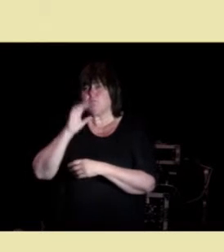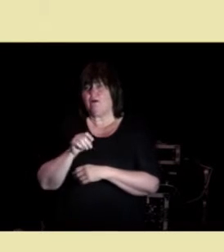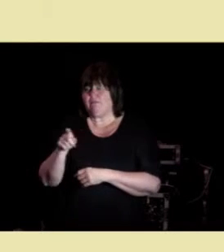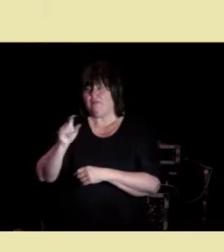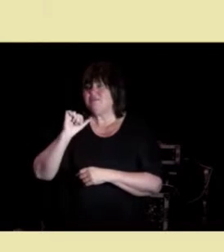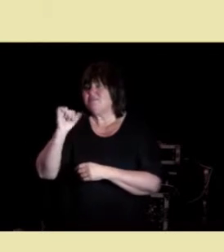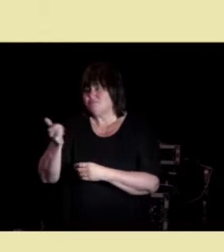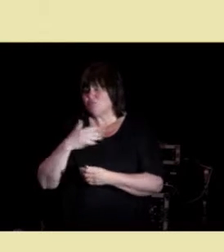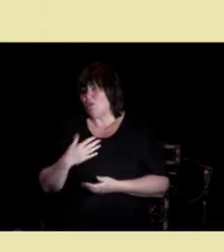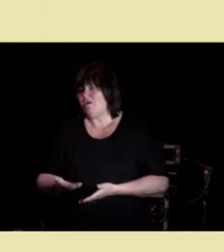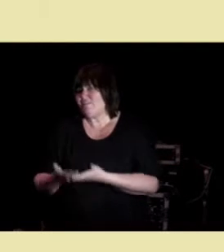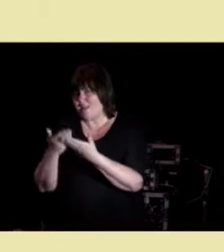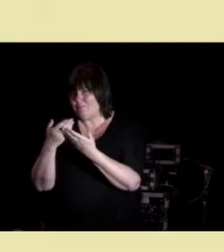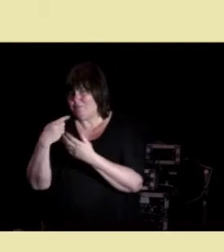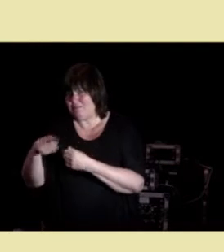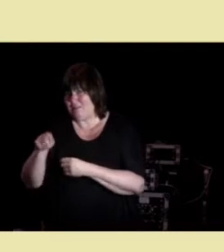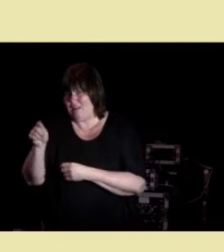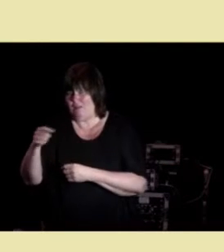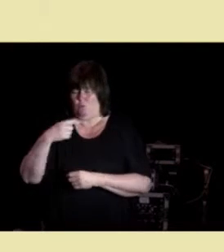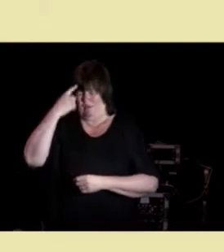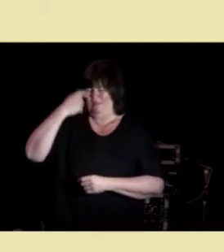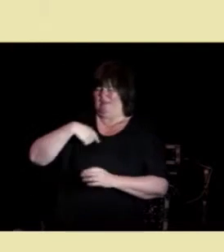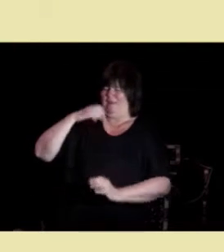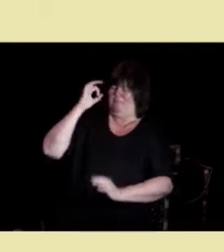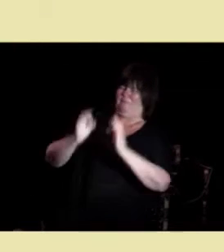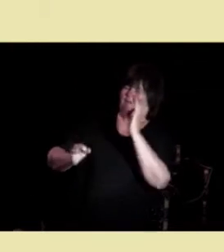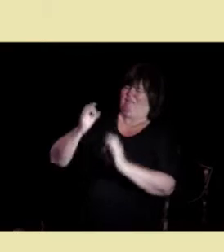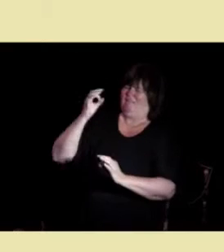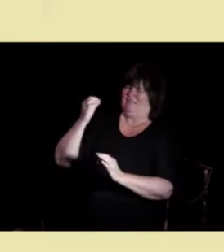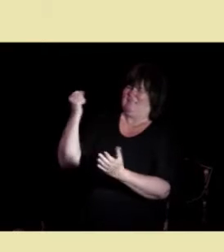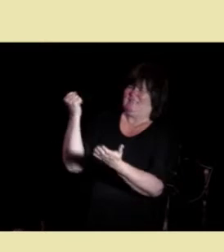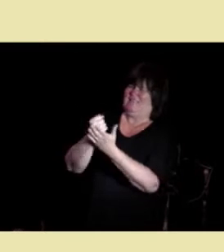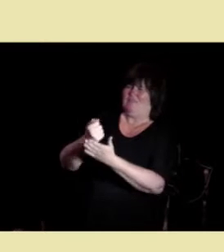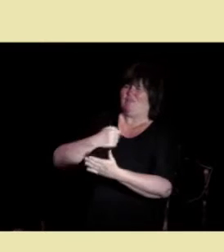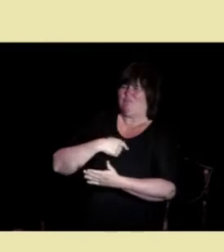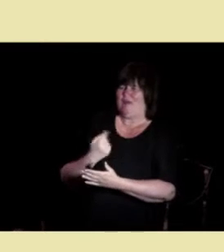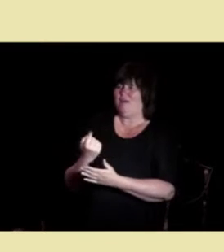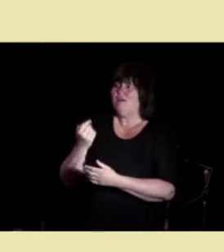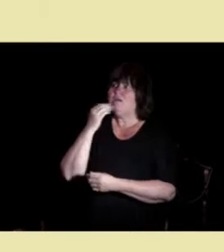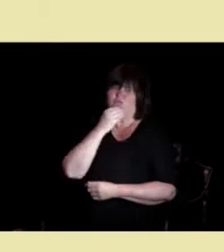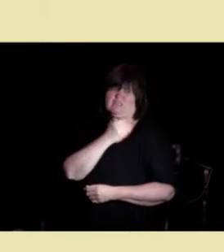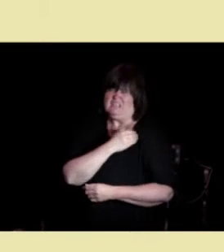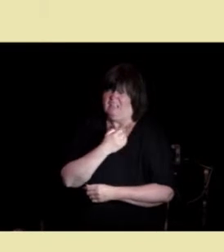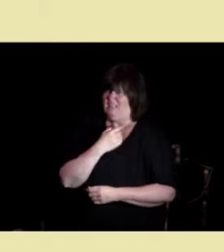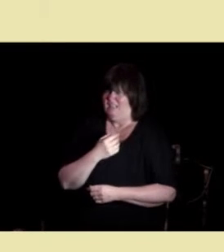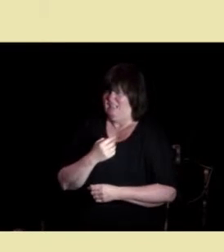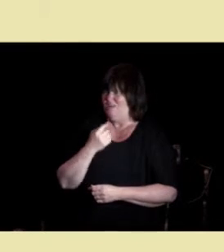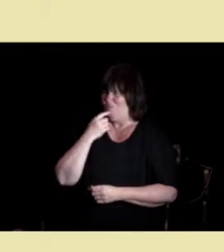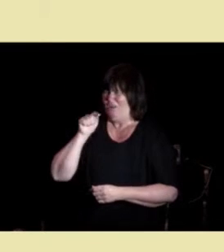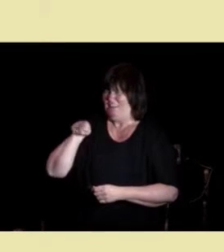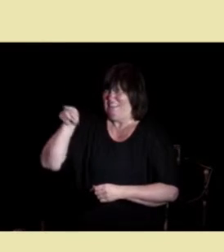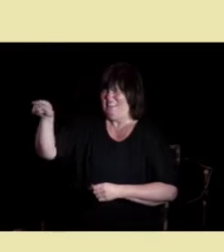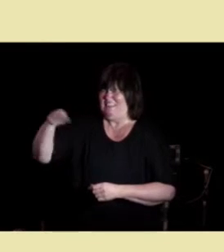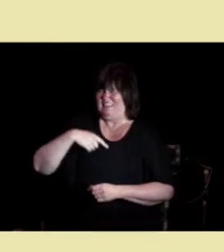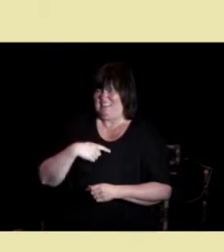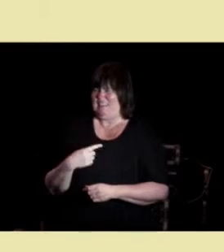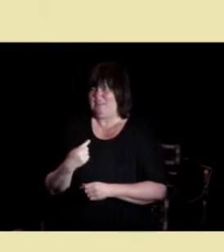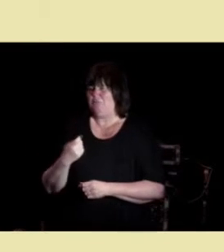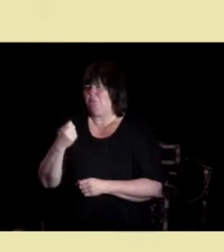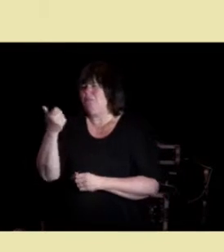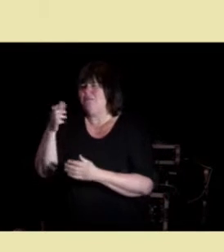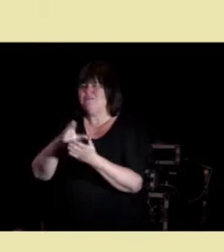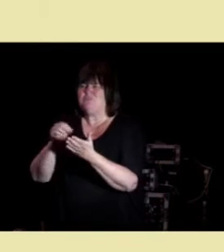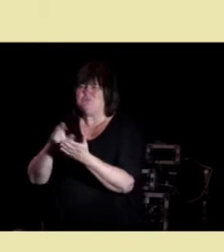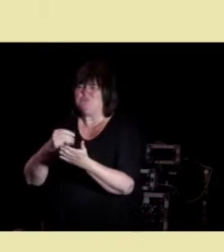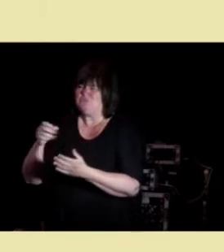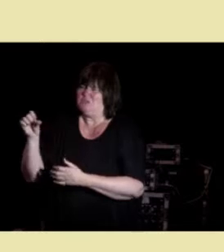hjelp med det. Og jeg tenkte, «Perfekt stilling for meg!» Folk sa til meg, «Og du må ikke dra dit, og der er det lite ressurser